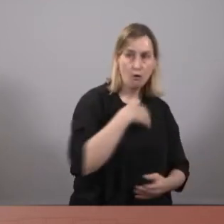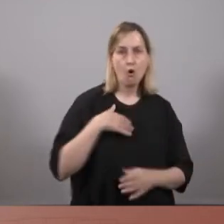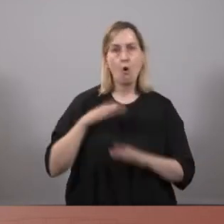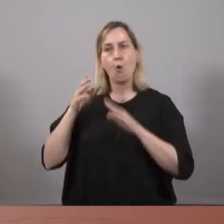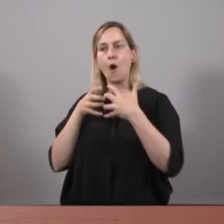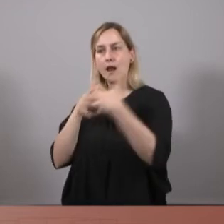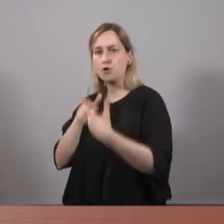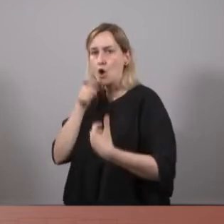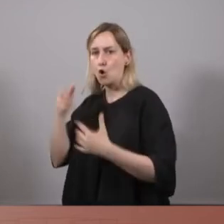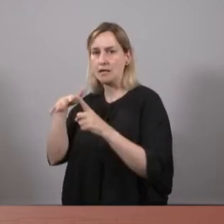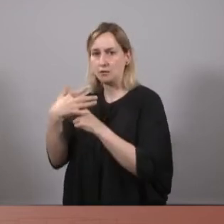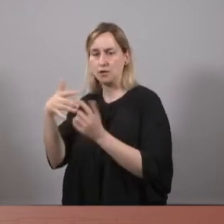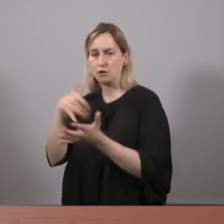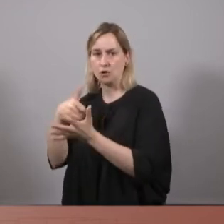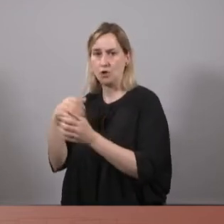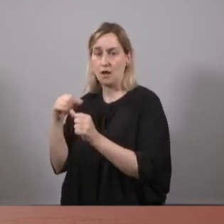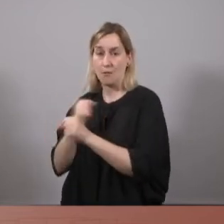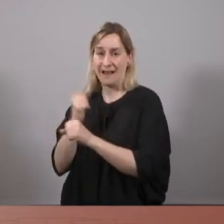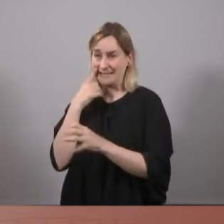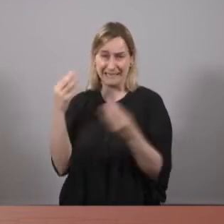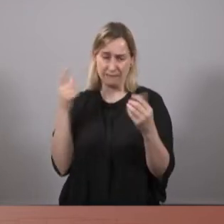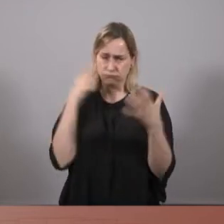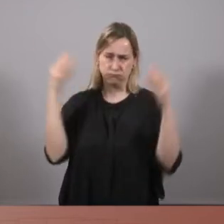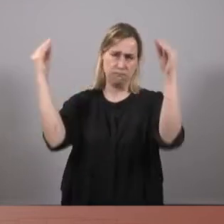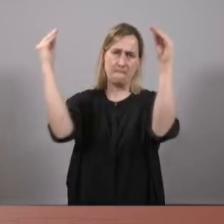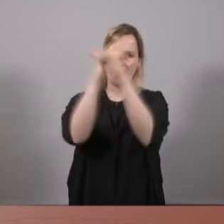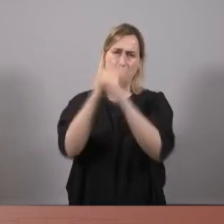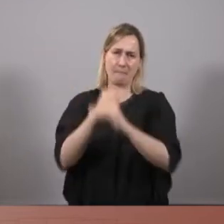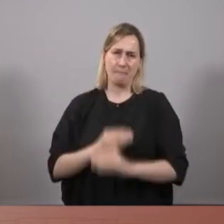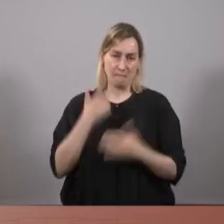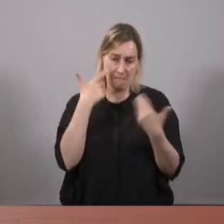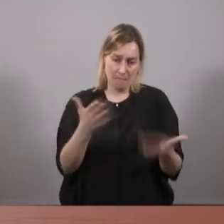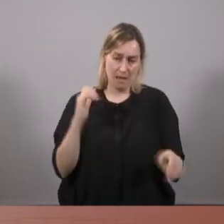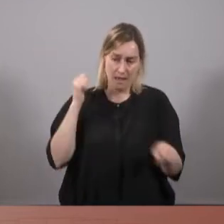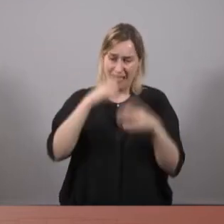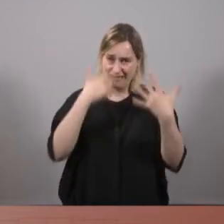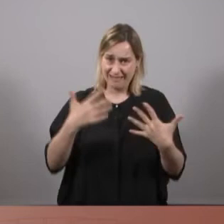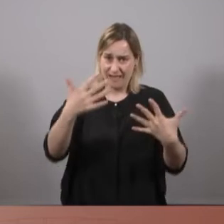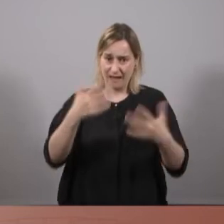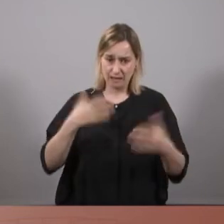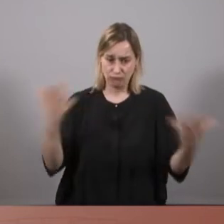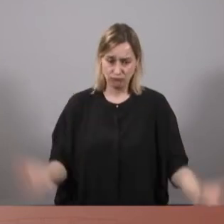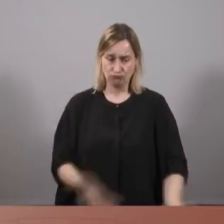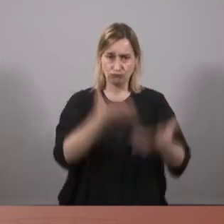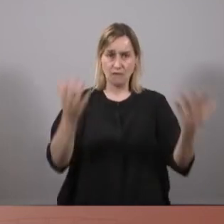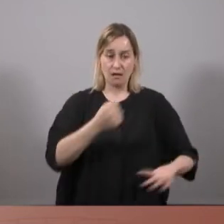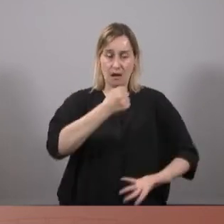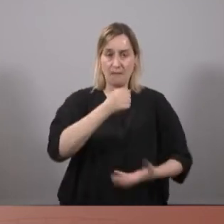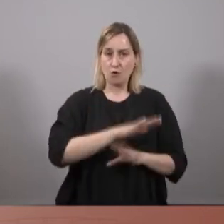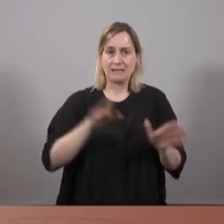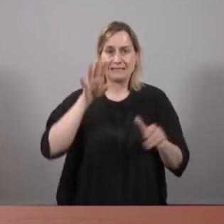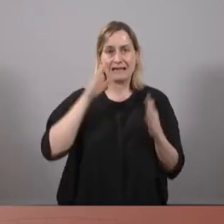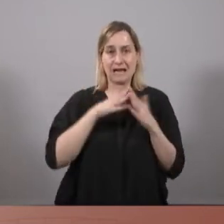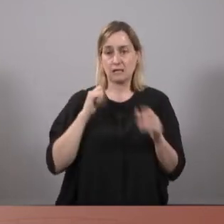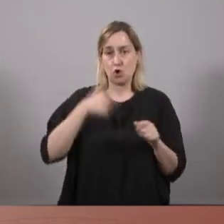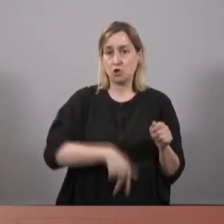contra la precarietat laboral? Perquè ja li dic que és incompatible. Absolutament incompatible. Si no miri dècades de foment del capital, no només a casa nostra, sinó a